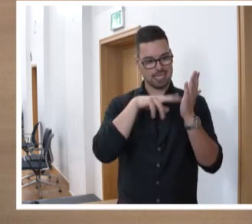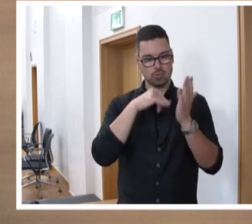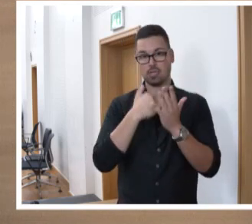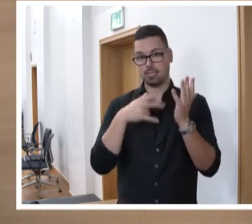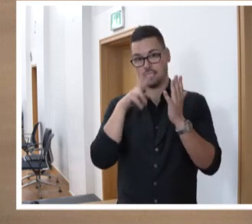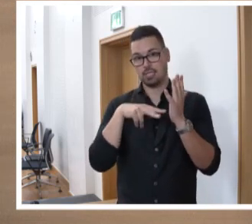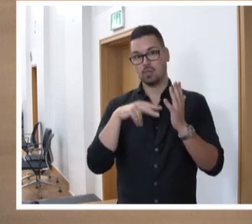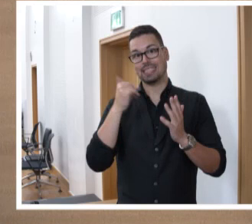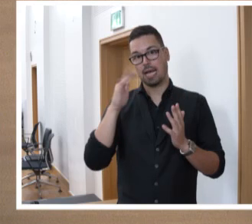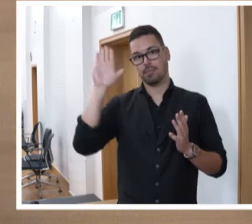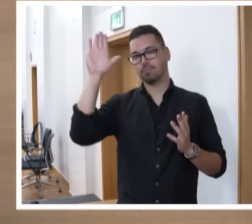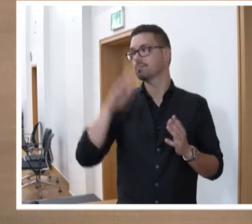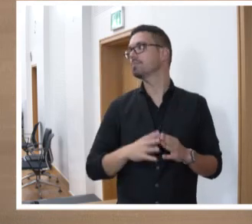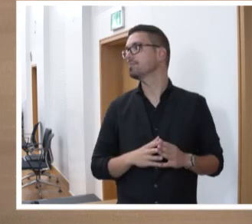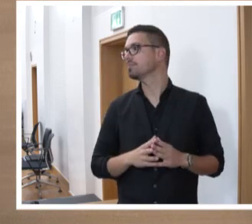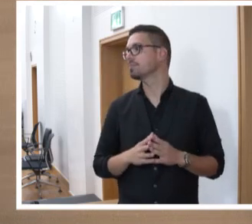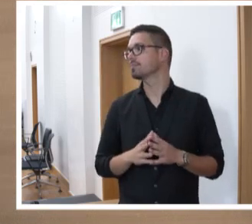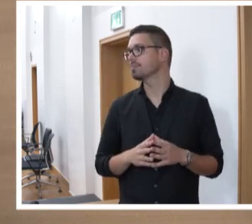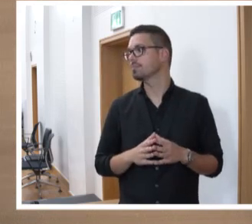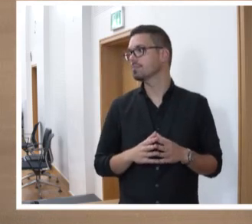Lesung ist, den bitte ich, eine Hand zu erheben.